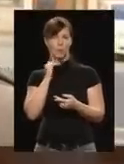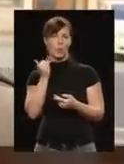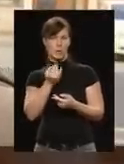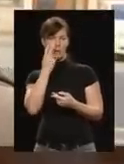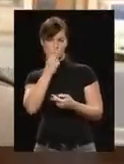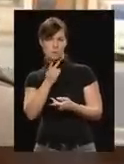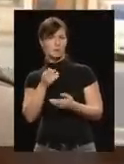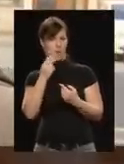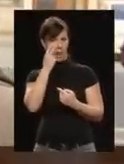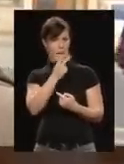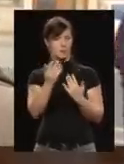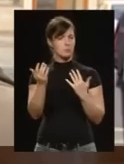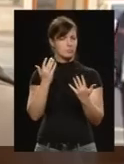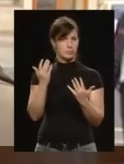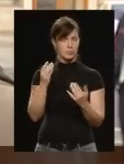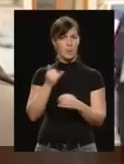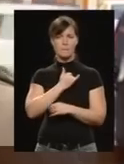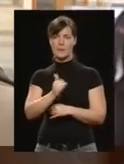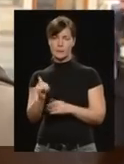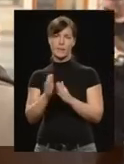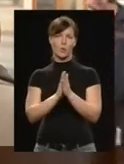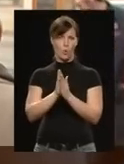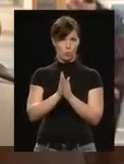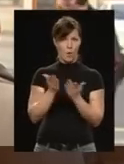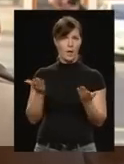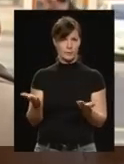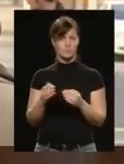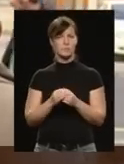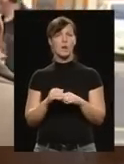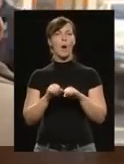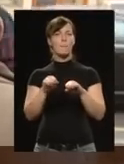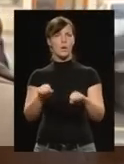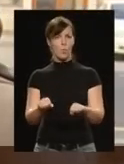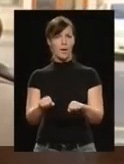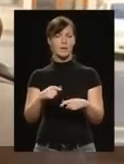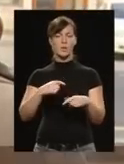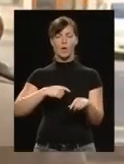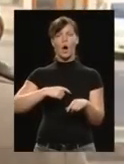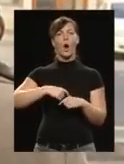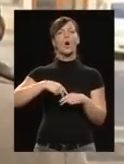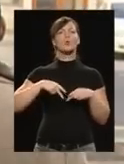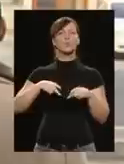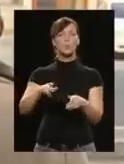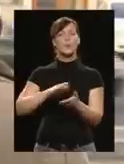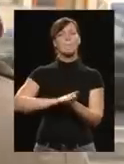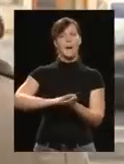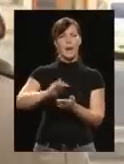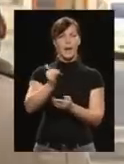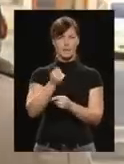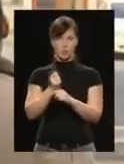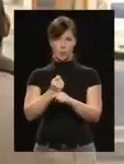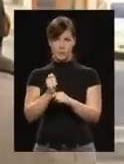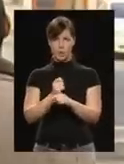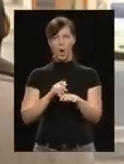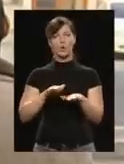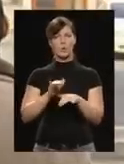egyszerűen közlekedik rajta, az is mindenféleképpen örülhet neki. Itt egy olyan beruházásról van szó, ami nem csak az útpályát javítja, tehát nem